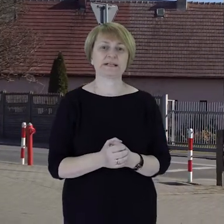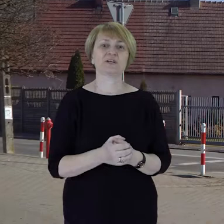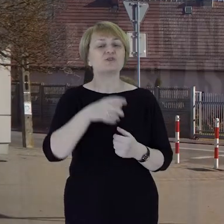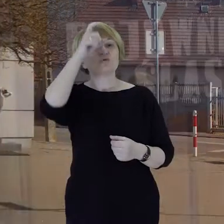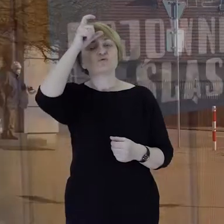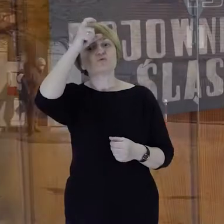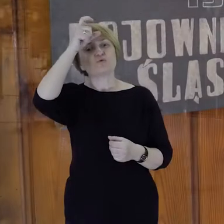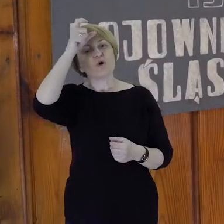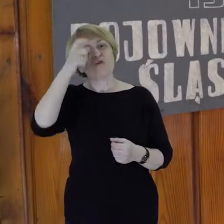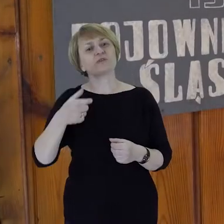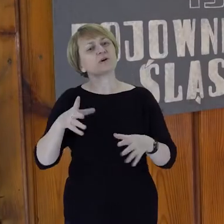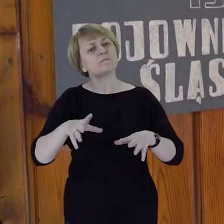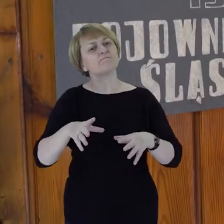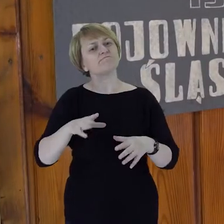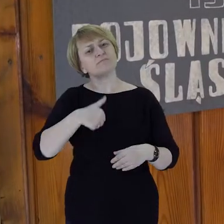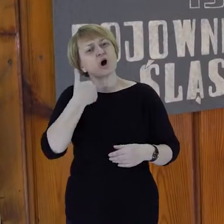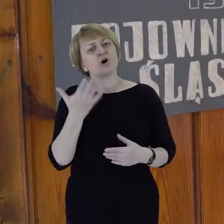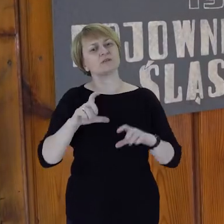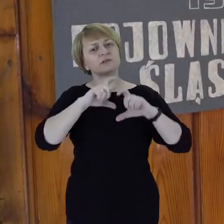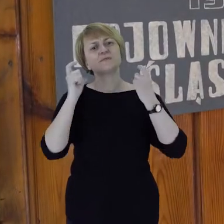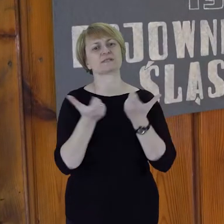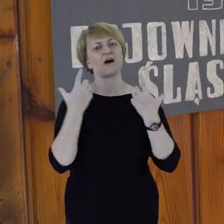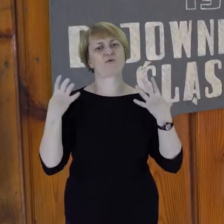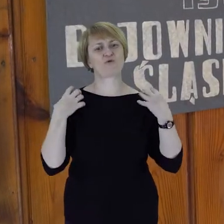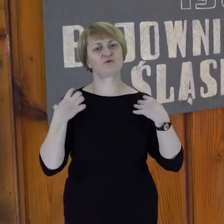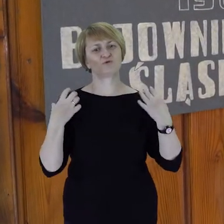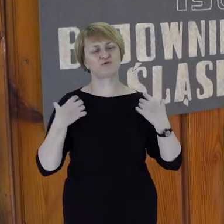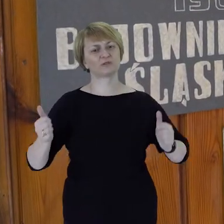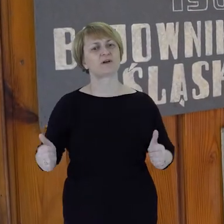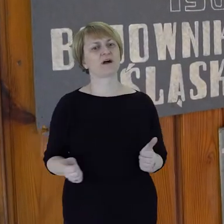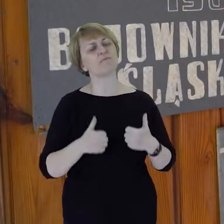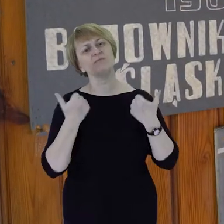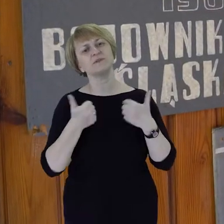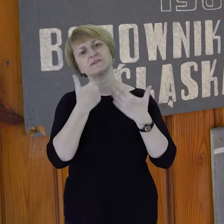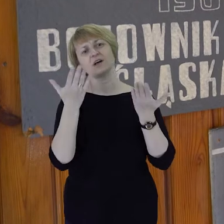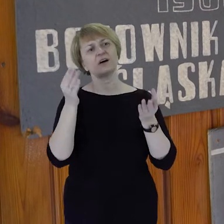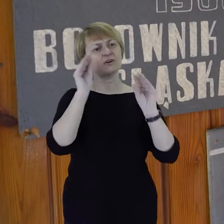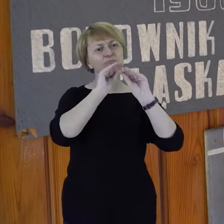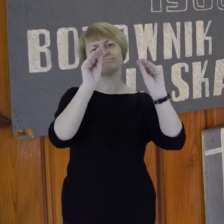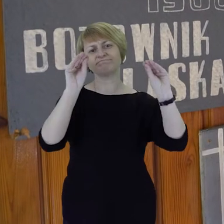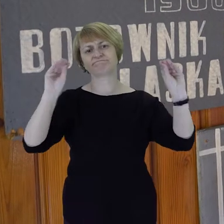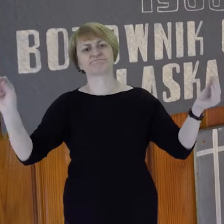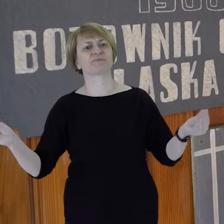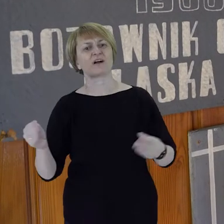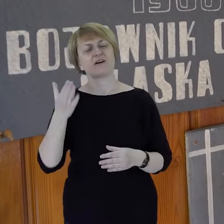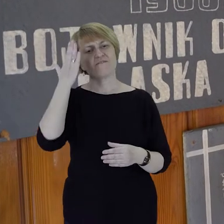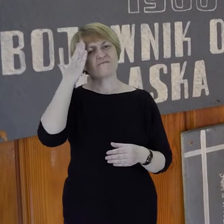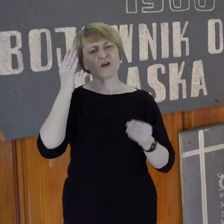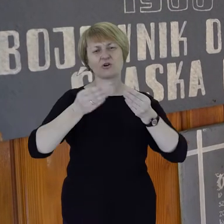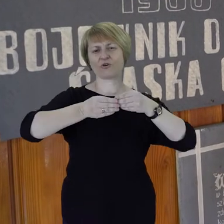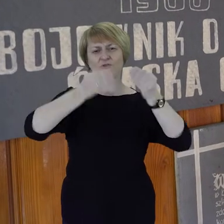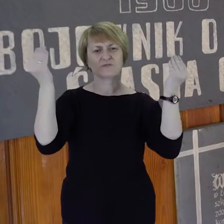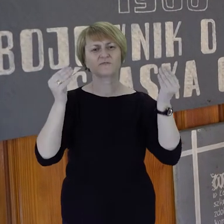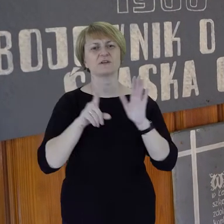Człowieka, który poświęcił w zasadzie całe swoje życie, aby uświadamiać młodzież. Był